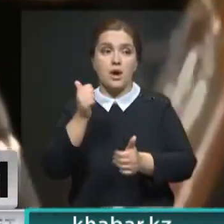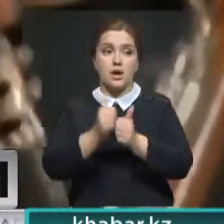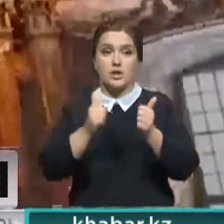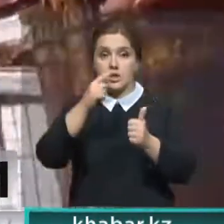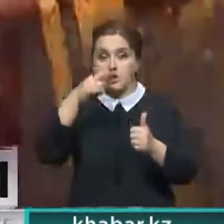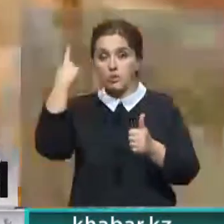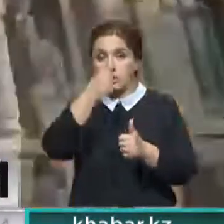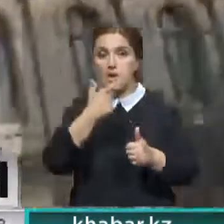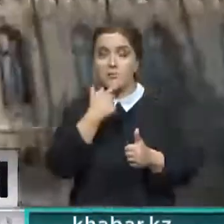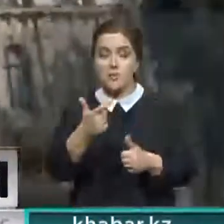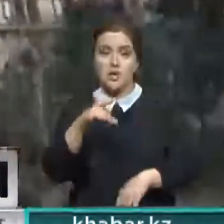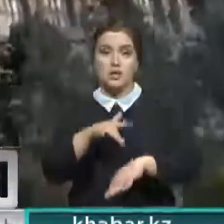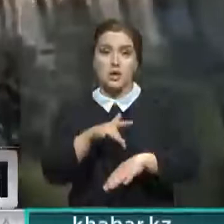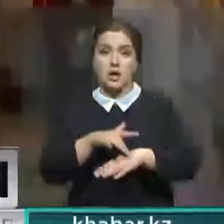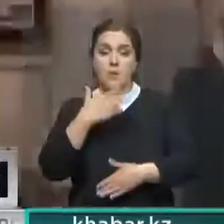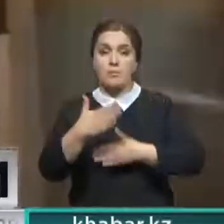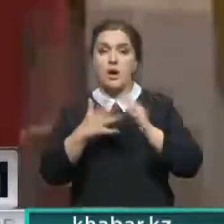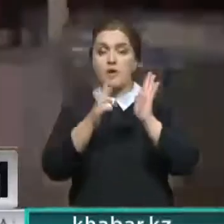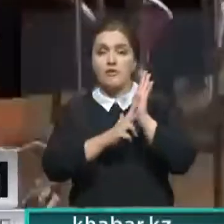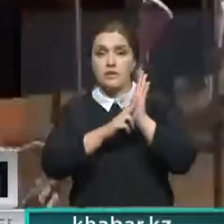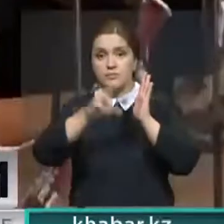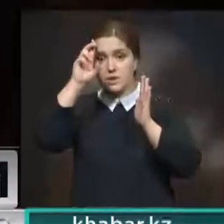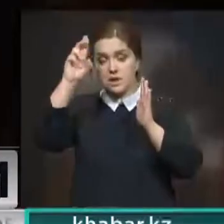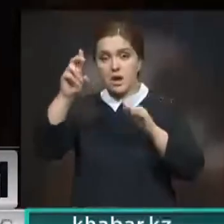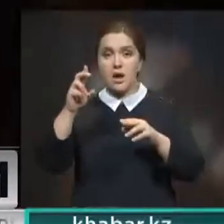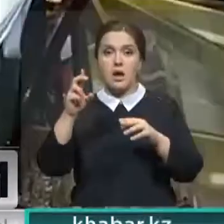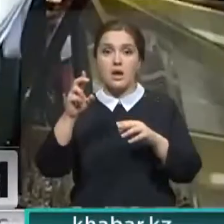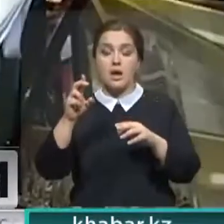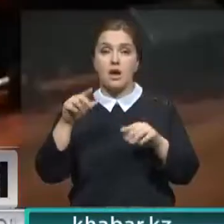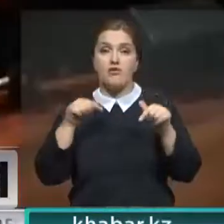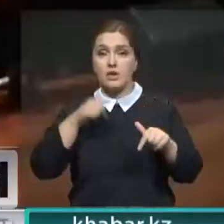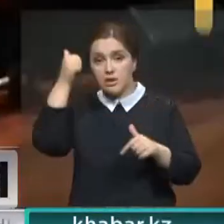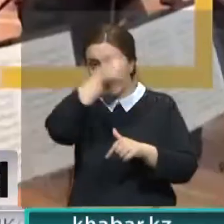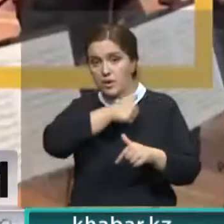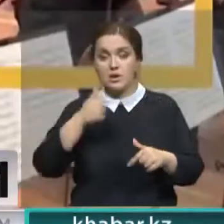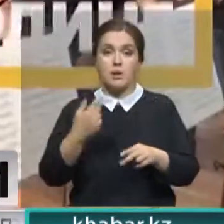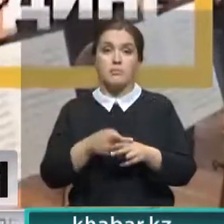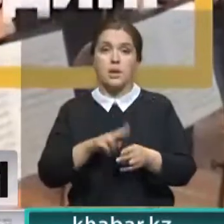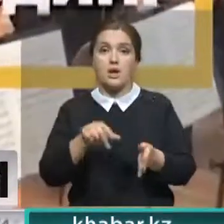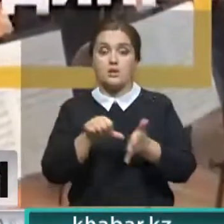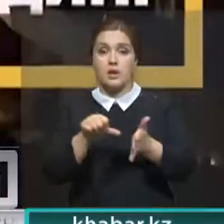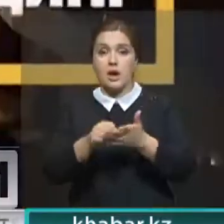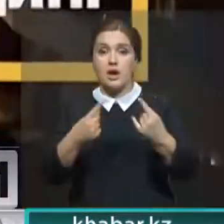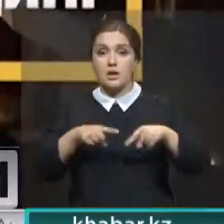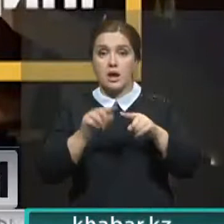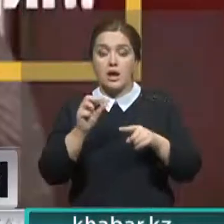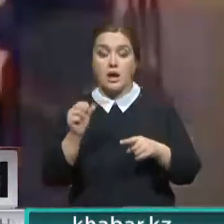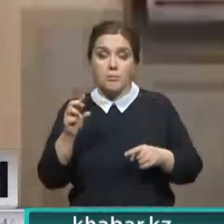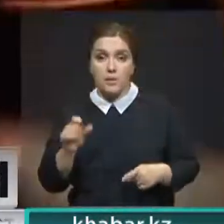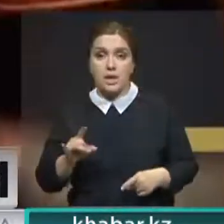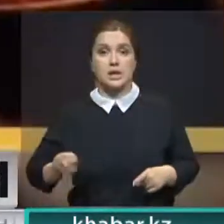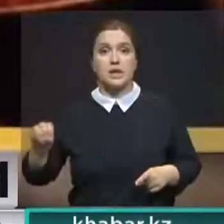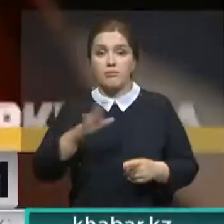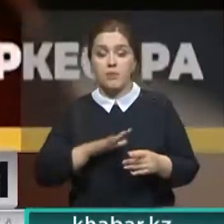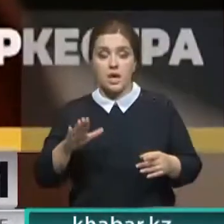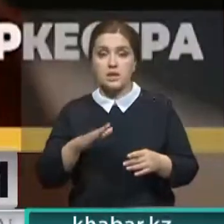смотрят ценители прекрасного почти в 80 странах на пяти континентах. В этом году благодаря членству агентства Хабар в Европейском вещательном союзе